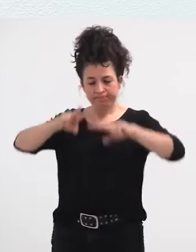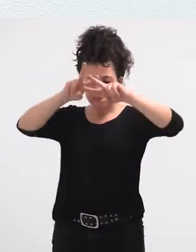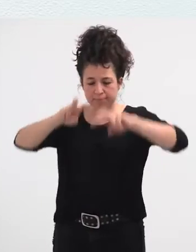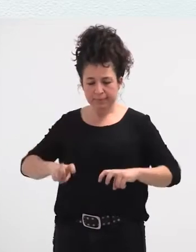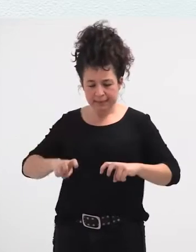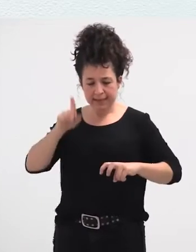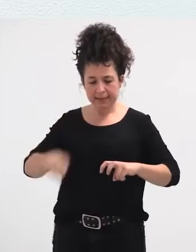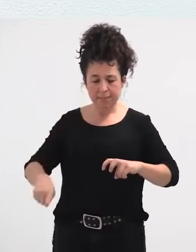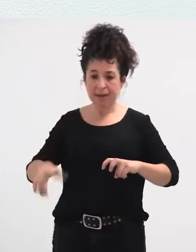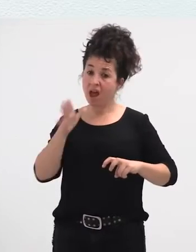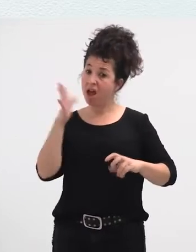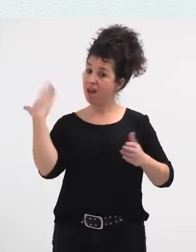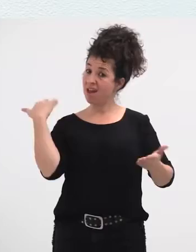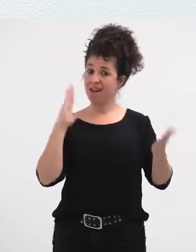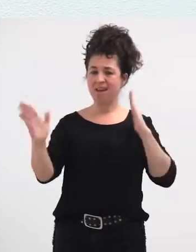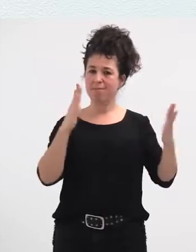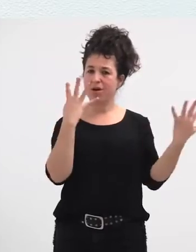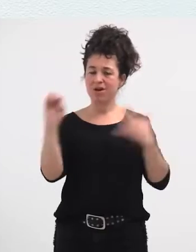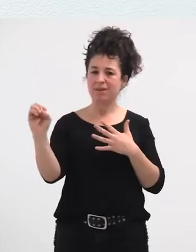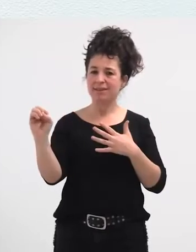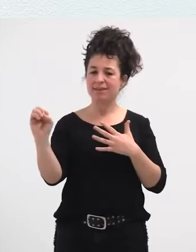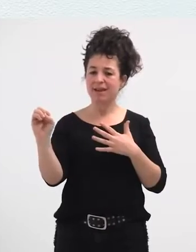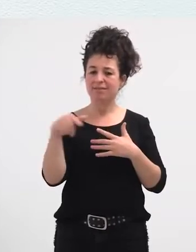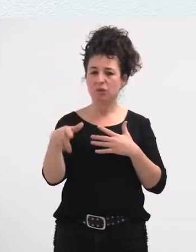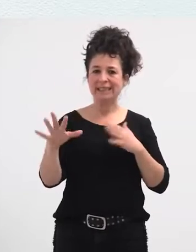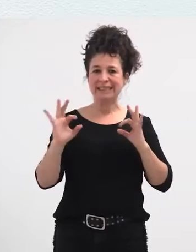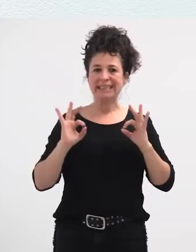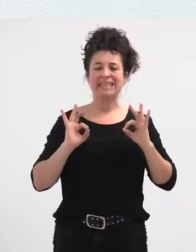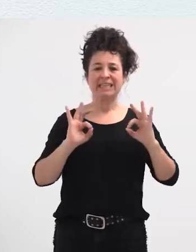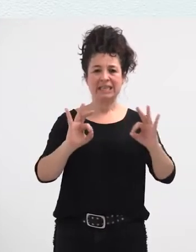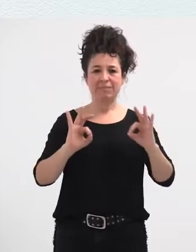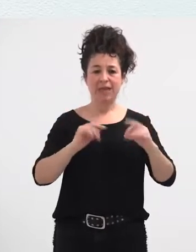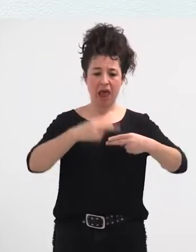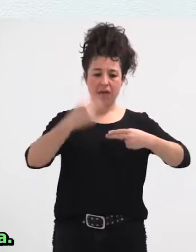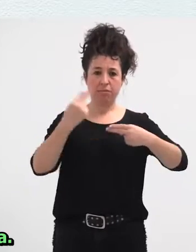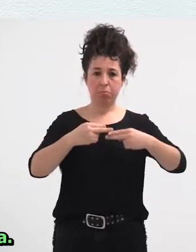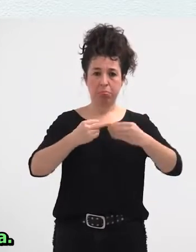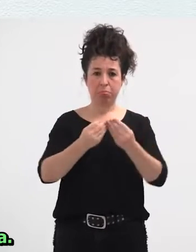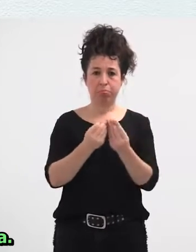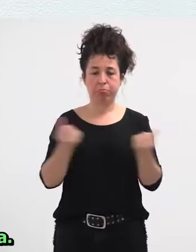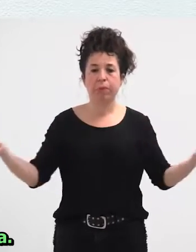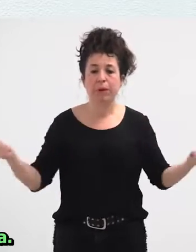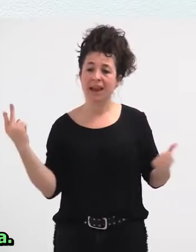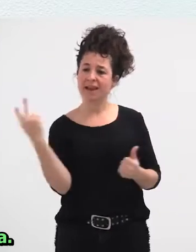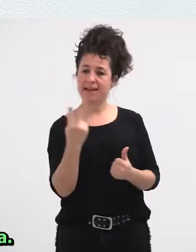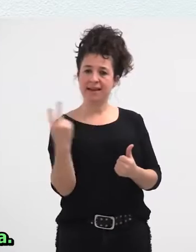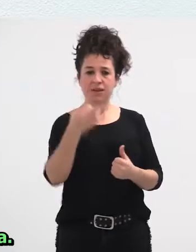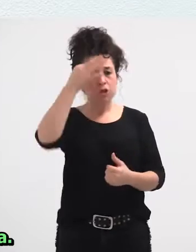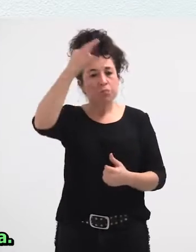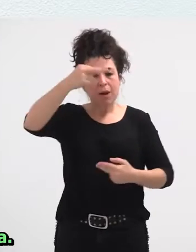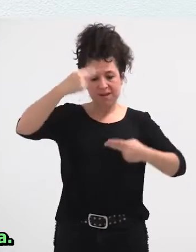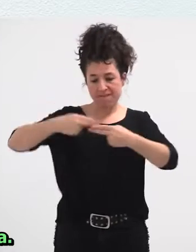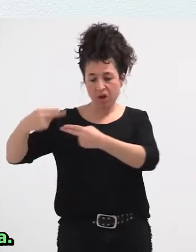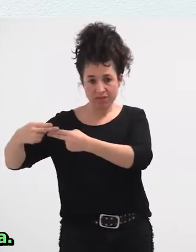nahiko berezi batean, ez? Aduanak erortzen dira, bi herriak mugako herriak dira, justu lapur dire mugan daude, eta